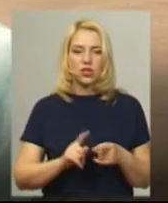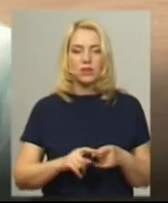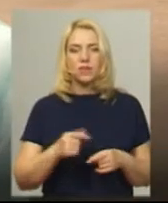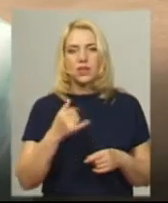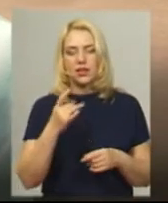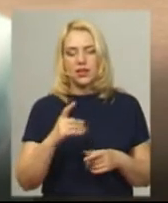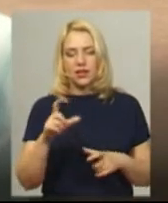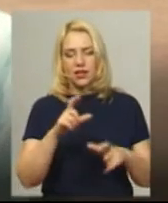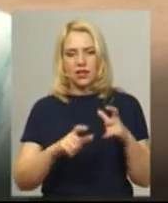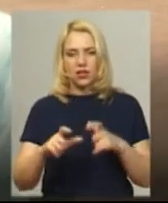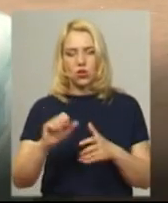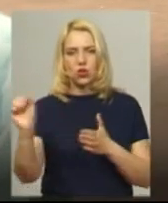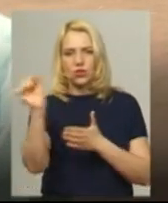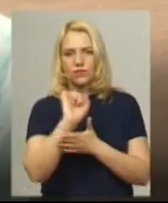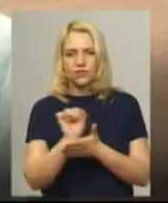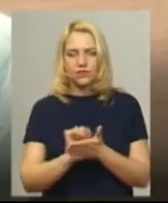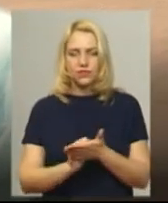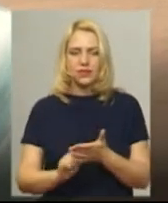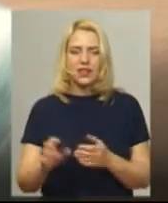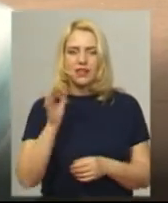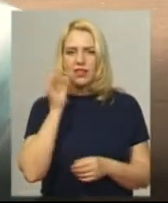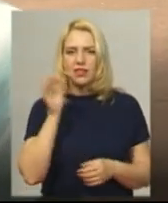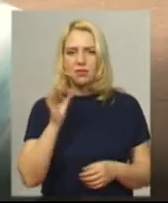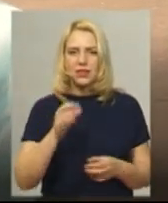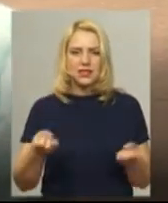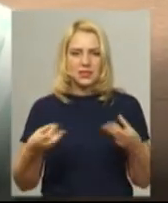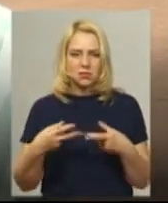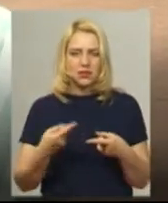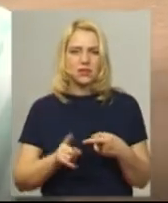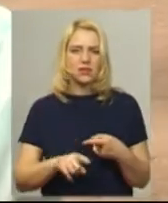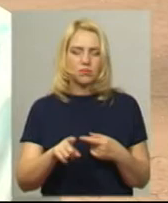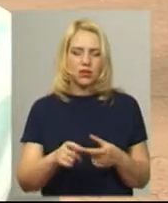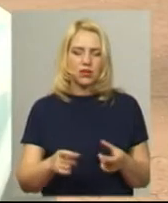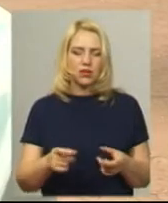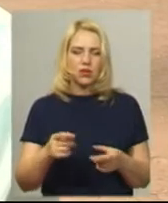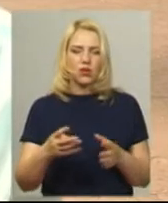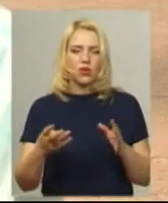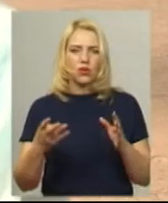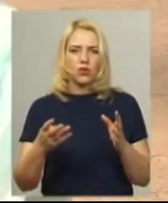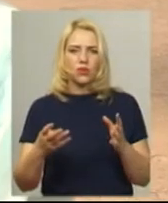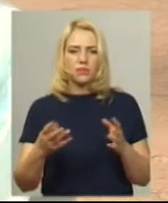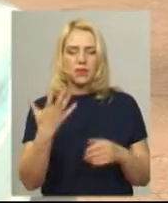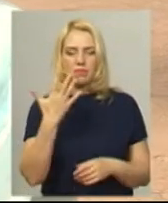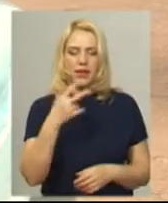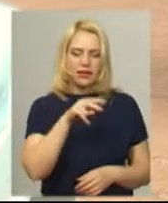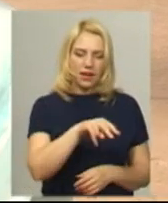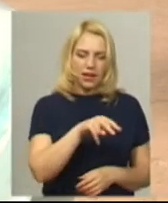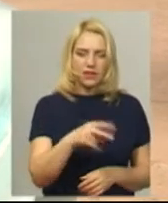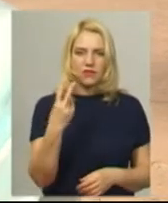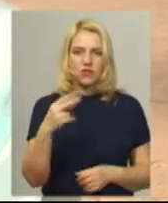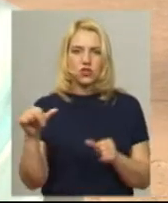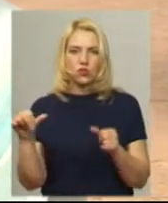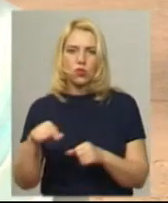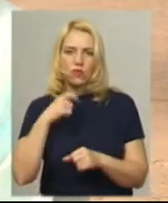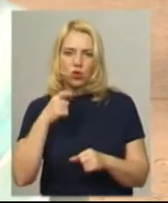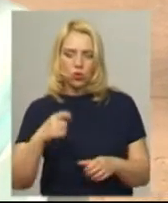кервін, витираємо, це німецький препарат, розводимо ми його на 5 літрів, 2 столових ложки і